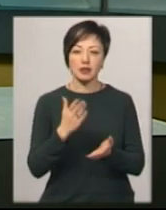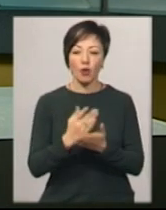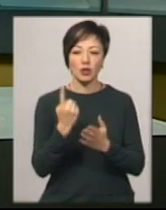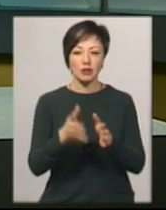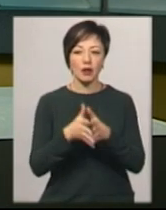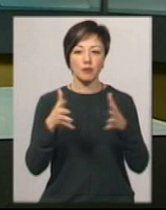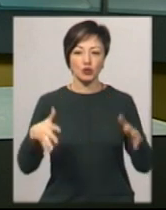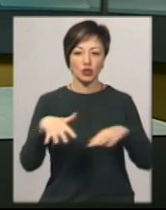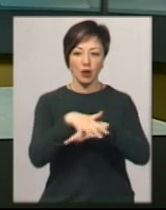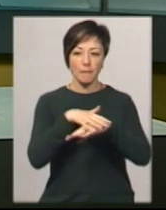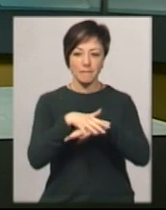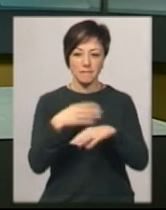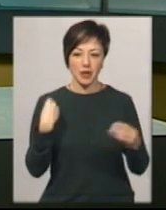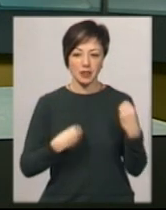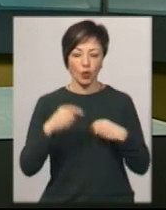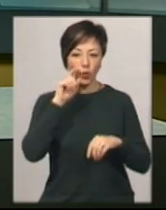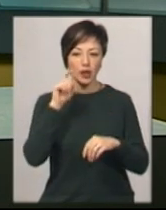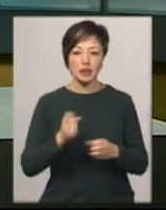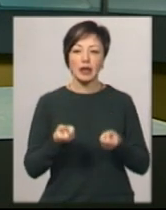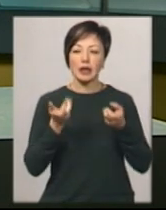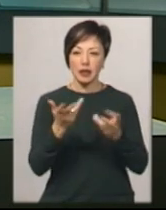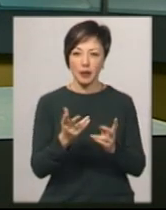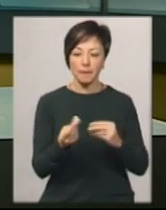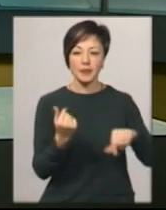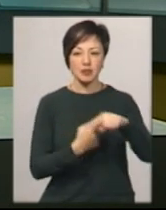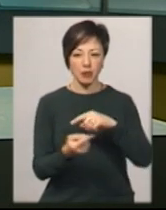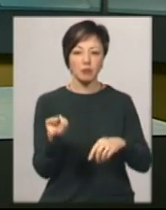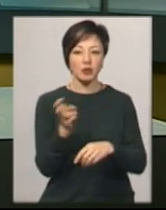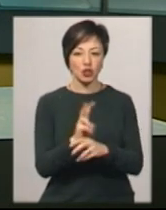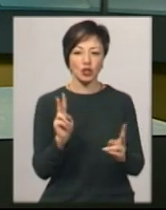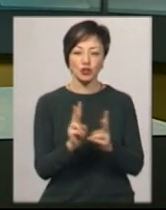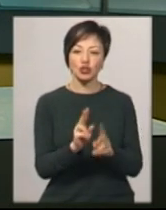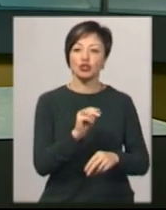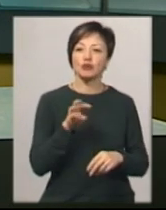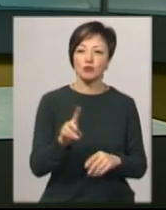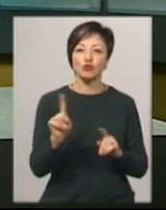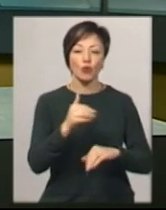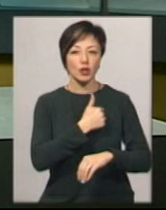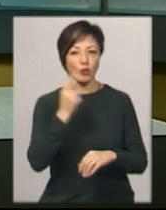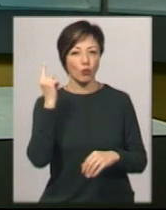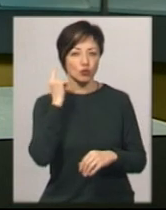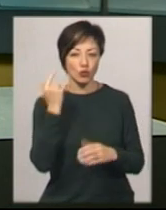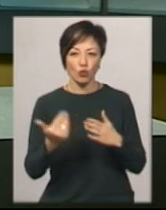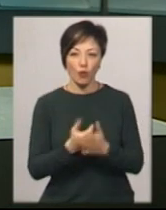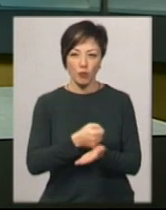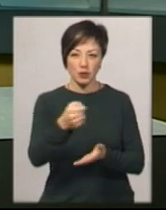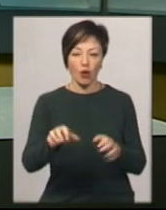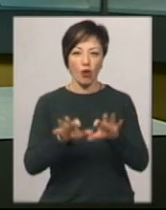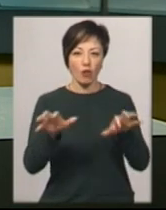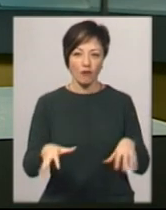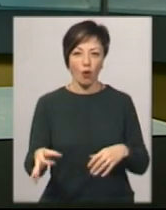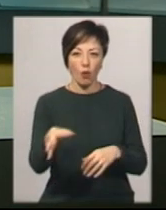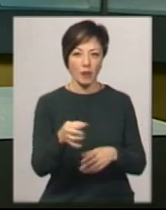найбільших речових ринків України. Кілька підприємців на зустріч прийшли. З чим і що хотіли почути від новопризначеного голови